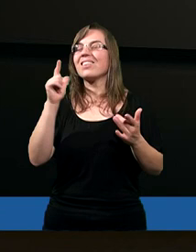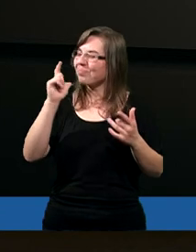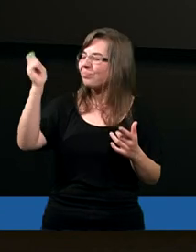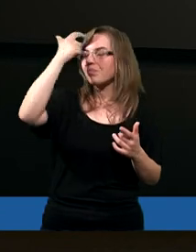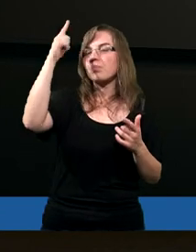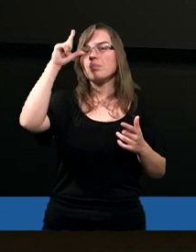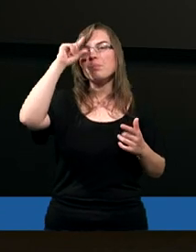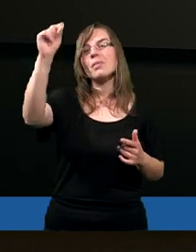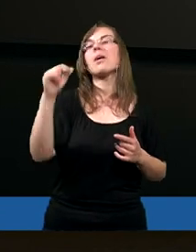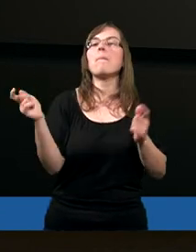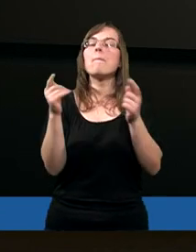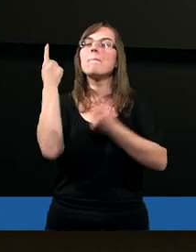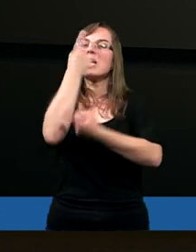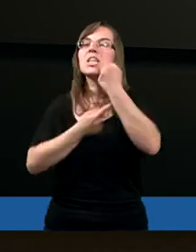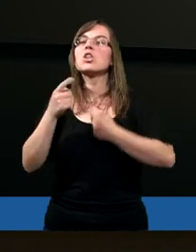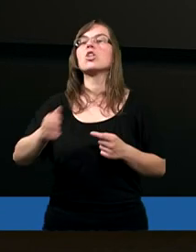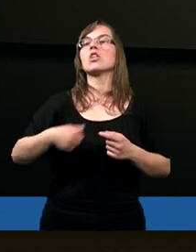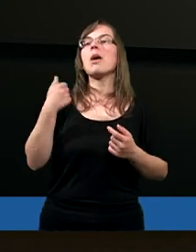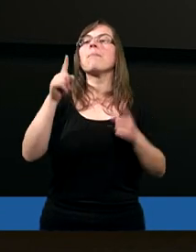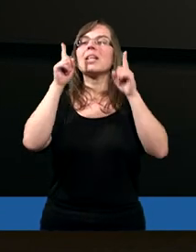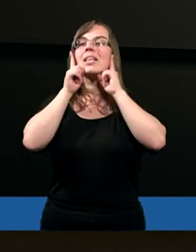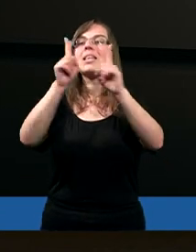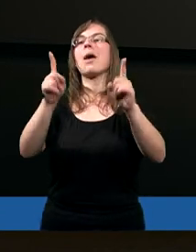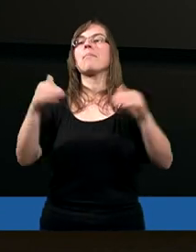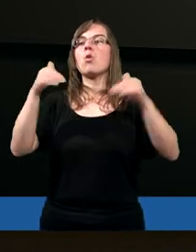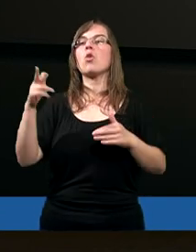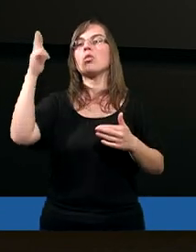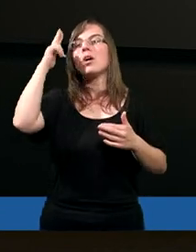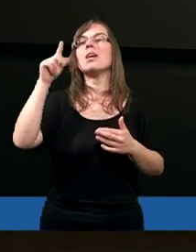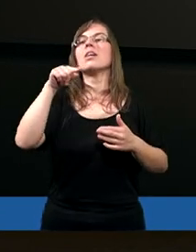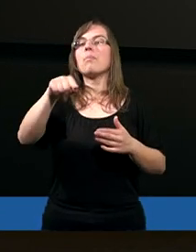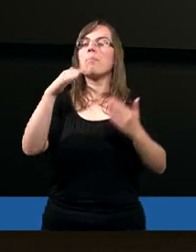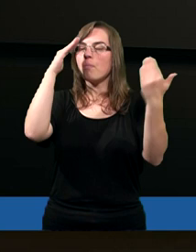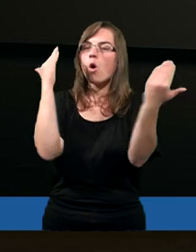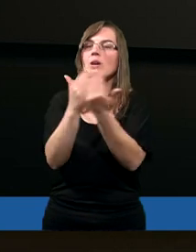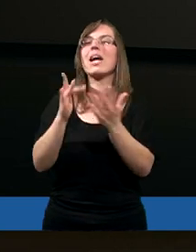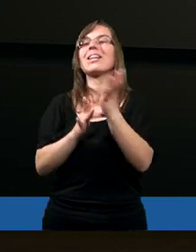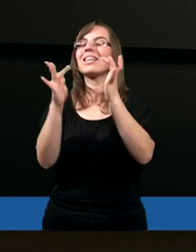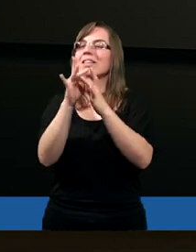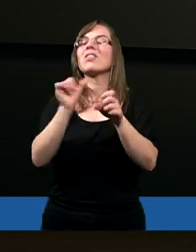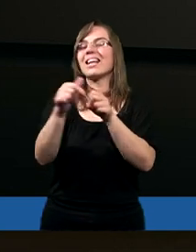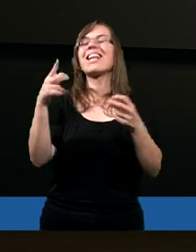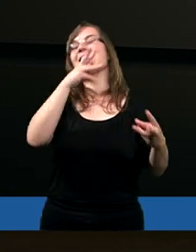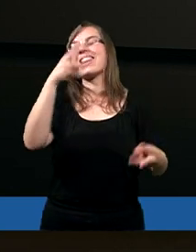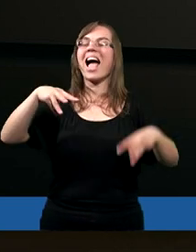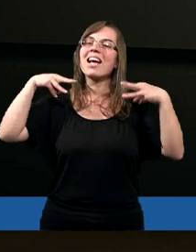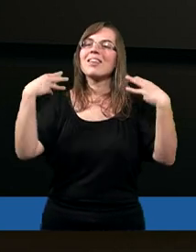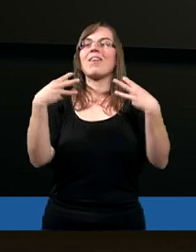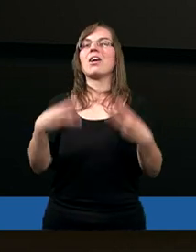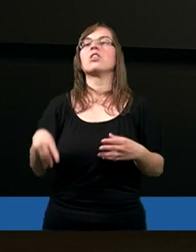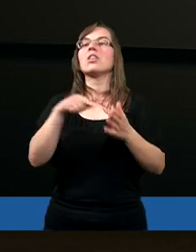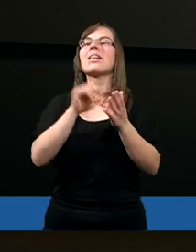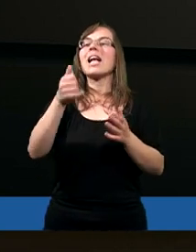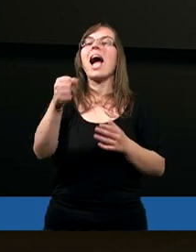miał na myśli, żebyśmy rozumieli, że głównie chodzi o to, żebyśmy mogli naprawdę rozumieć, że poznanie Jezusa jest najważniejsze. Jak zresztą